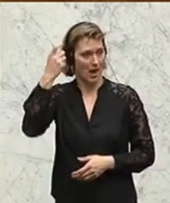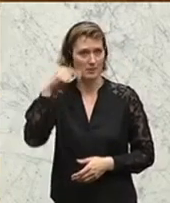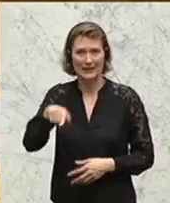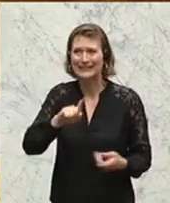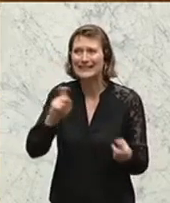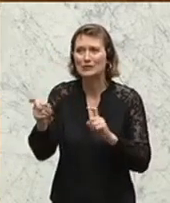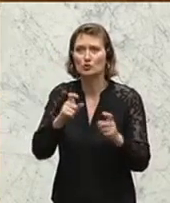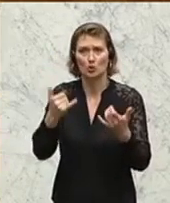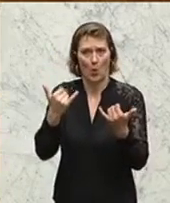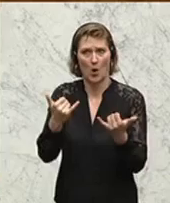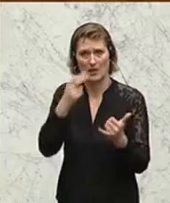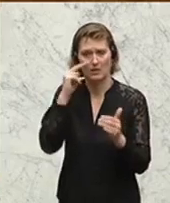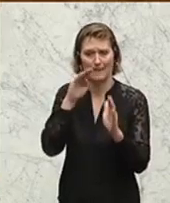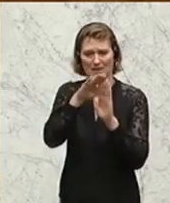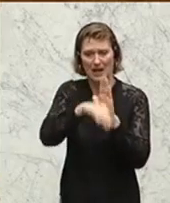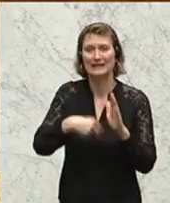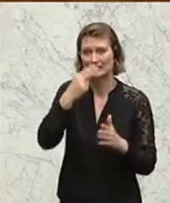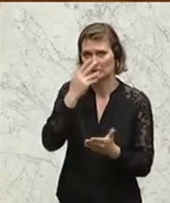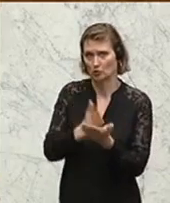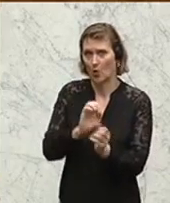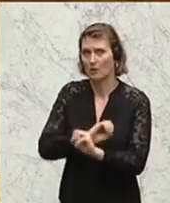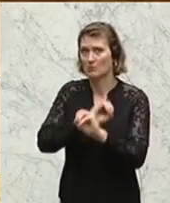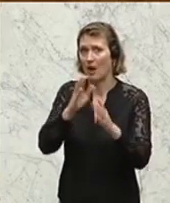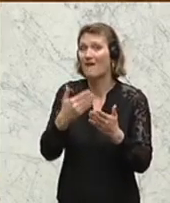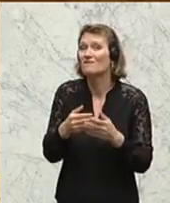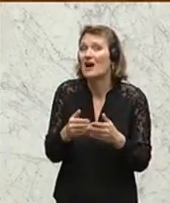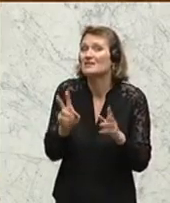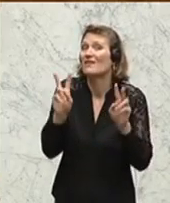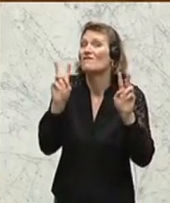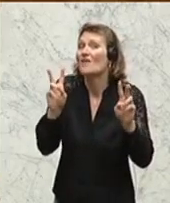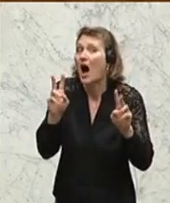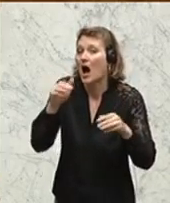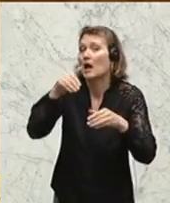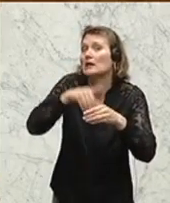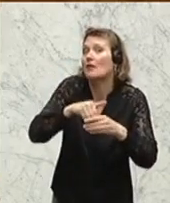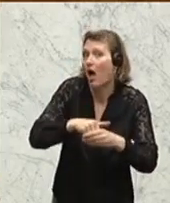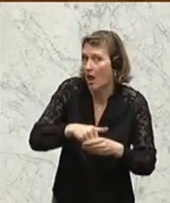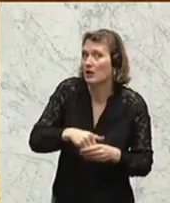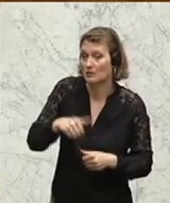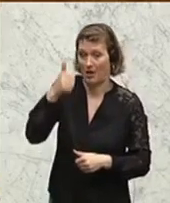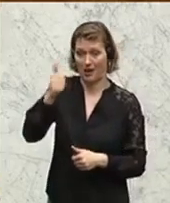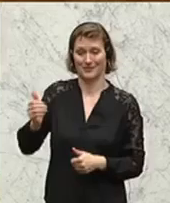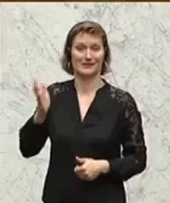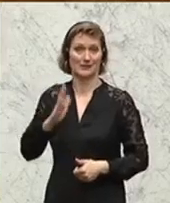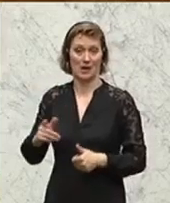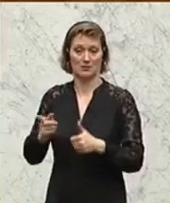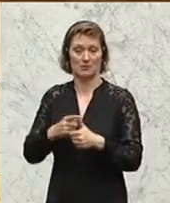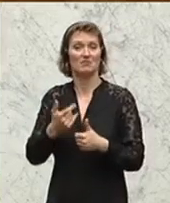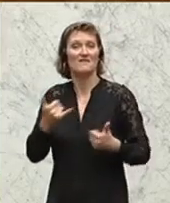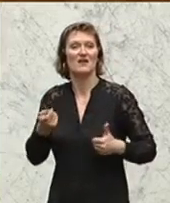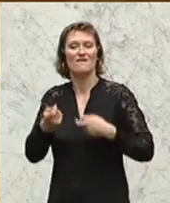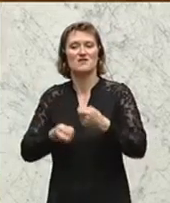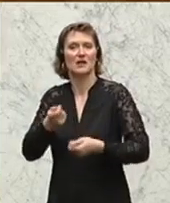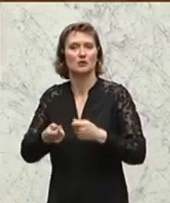an der Diskussion heute Nachmittag auch deutlich geworden, worum es tatsächlich geht. Es geht zum einen um die Frage der